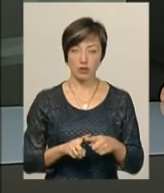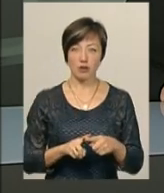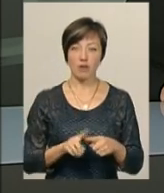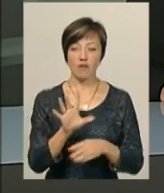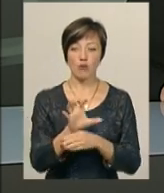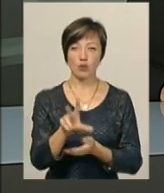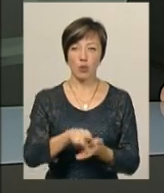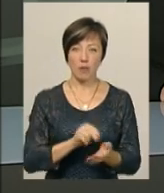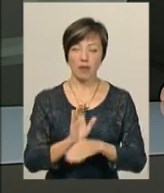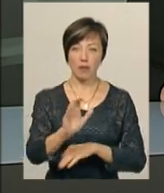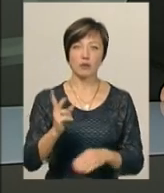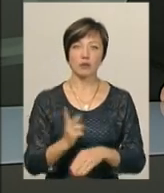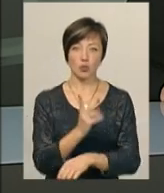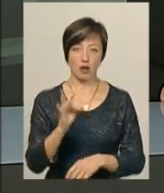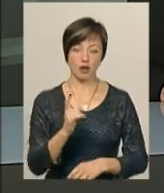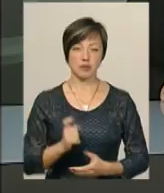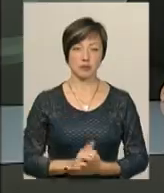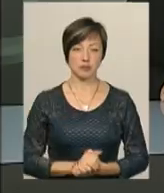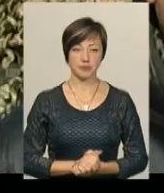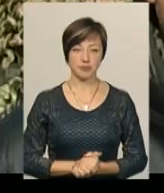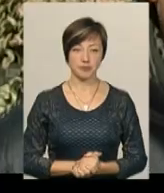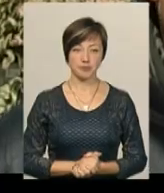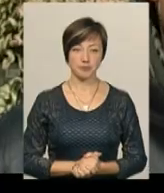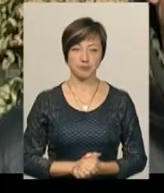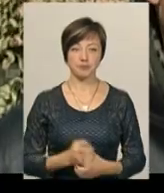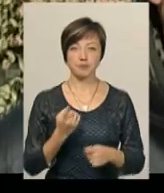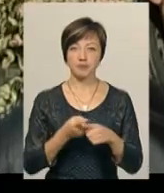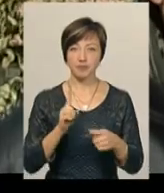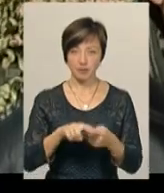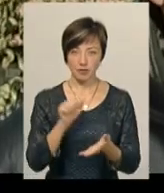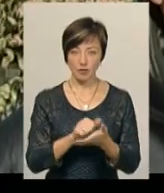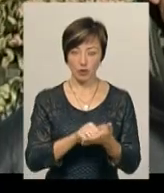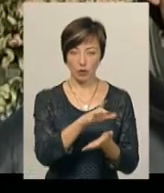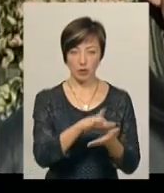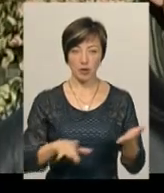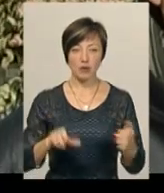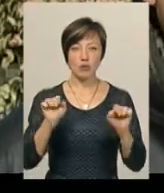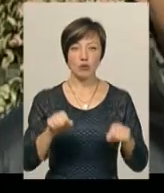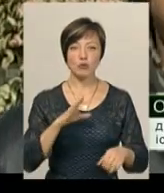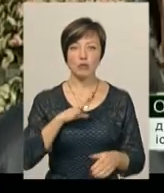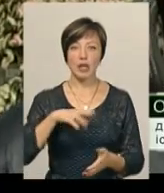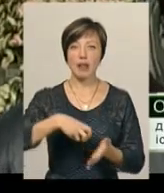фотокопію фірману направлять туди вдруге. Ці фірмани можуть бути листами